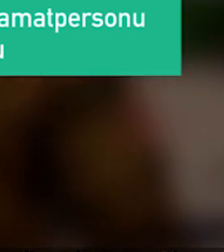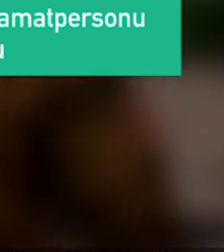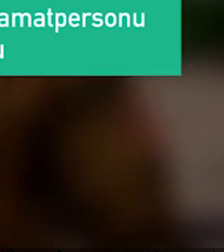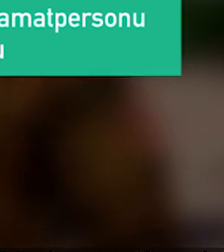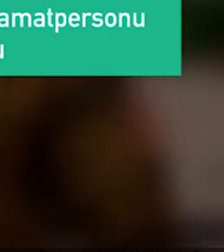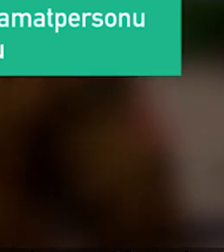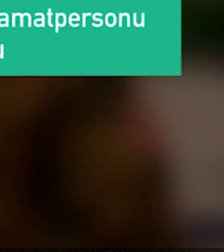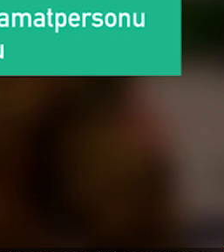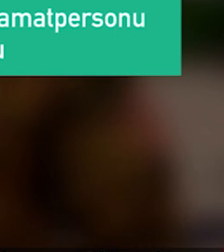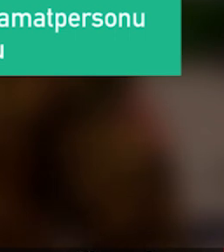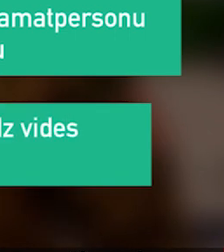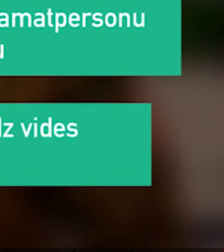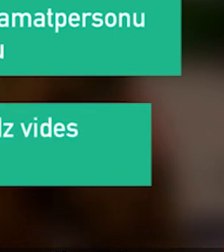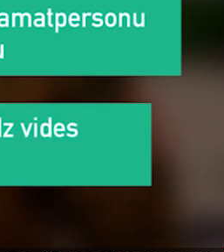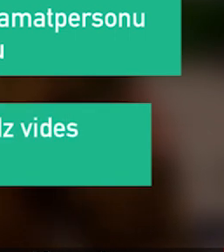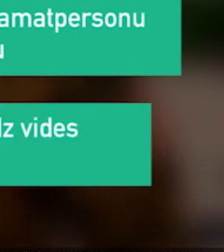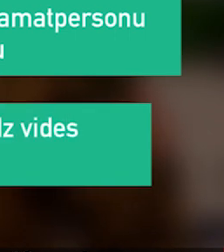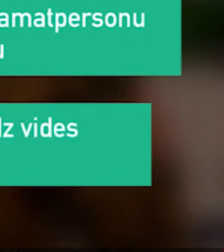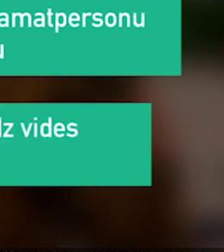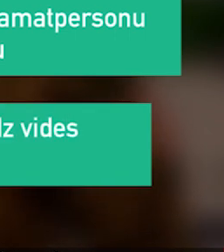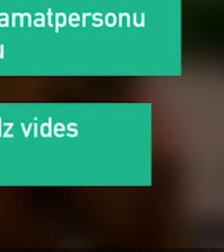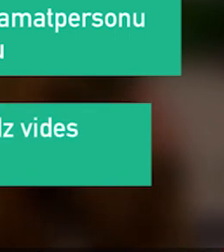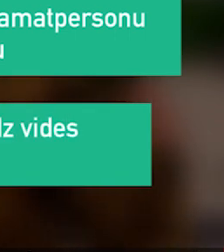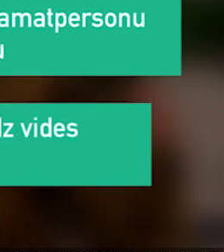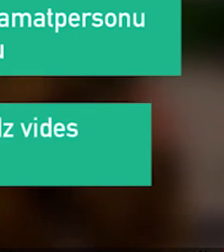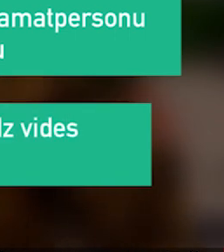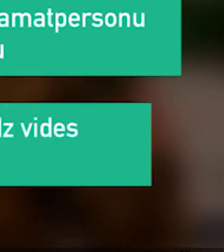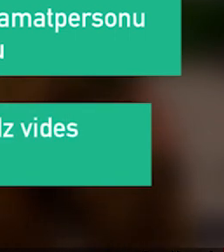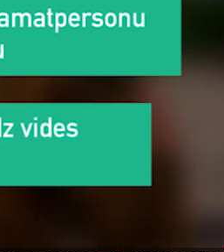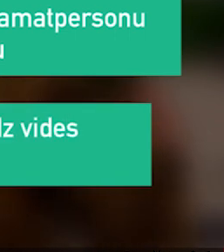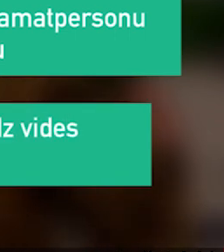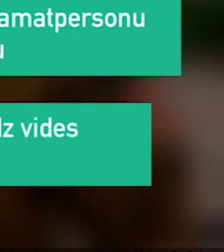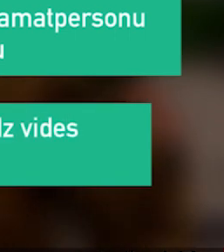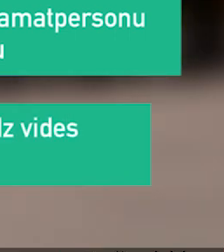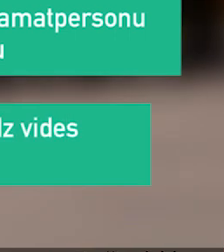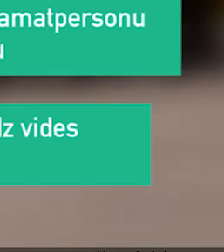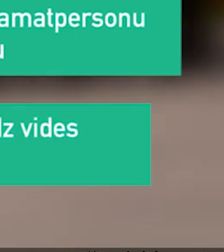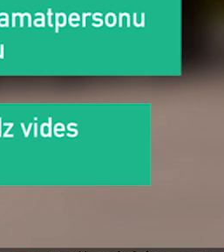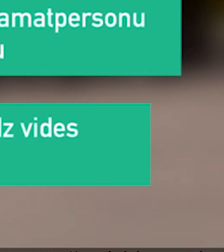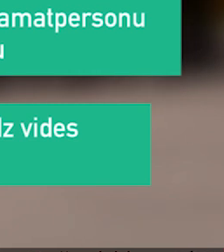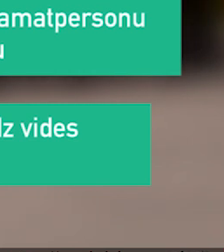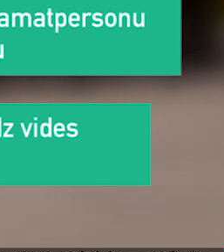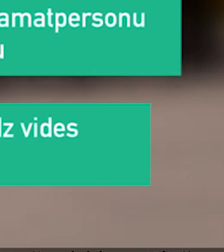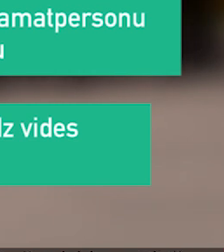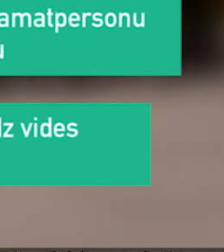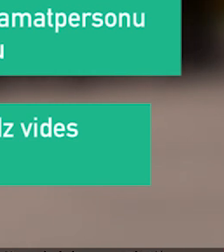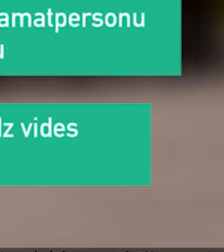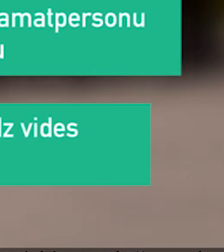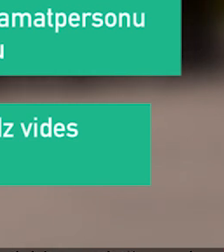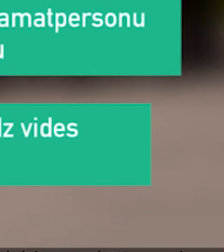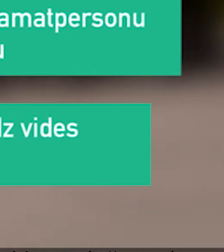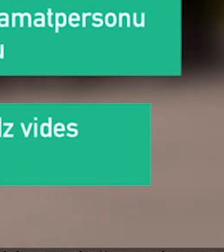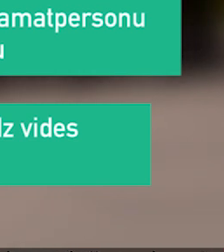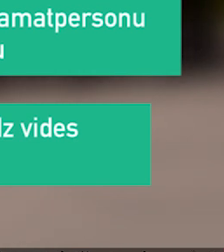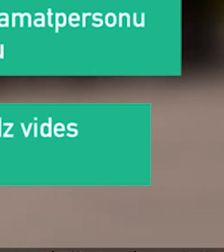priekšādātāju. Dome tiek atlaista ar likumu, kura projektu sājumā iesiniedz vīdes aizsardzības un reģionālās attīstības